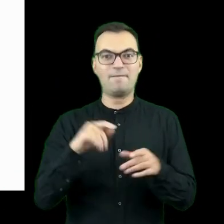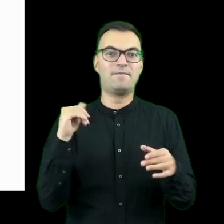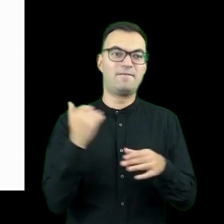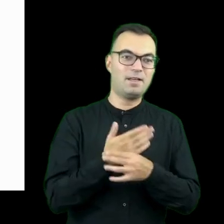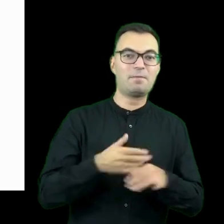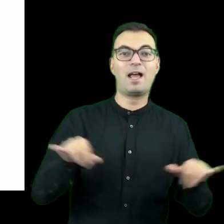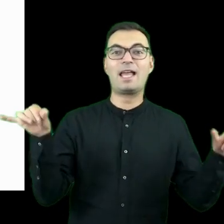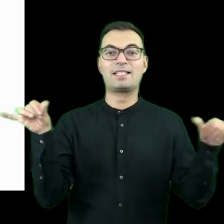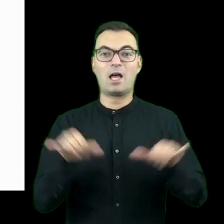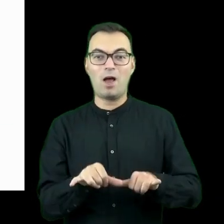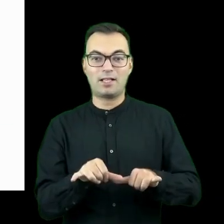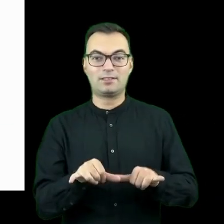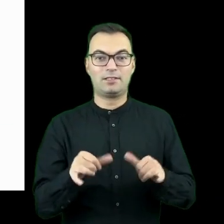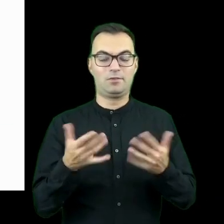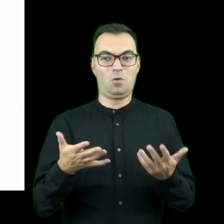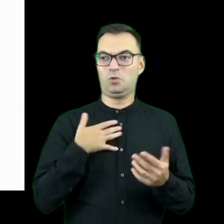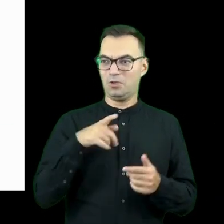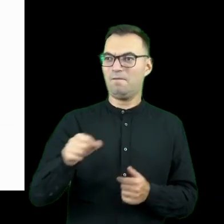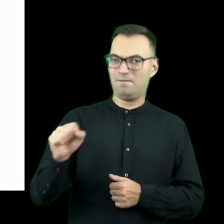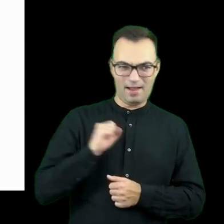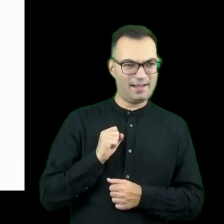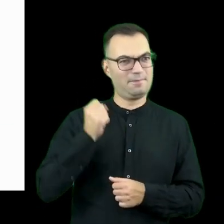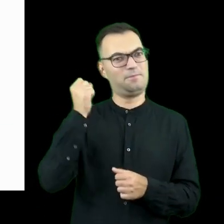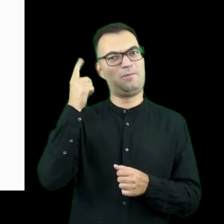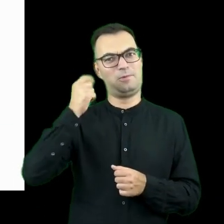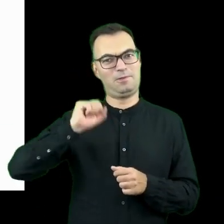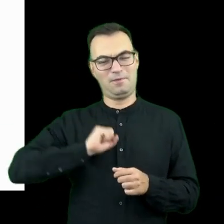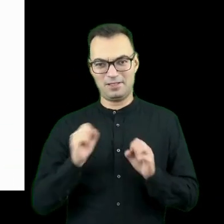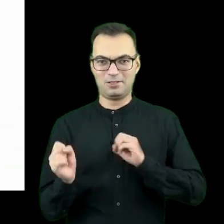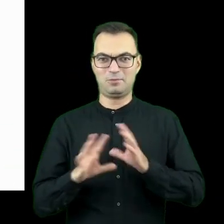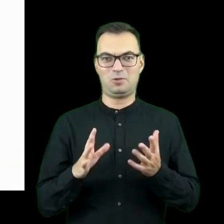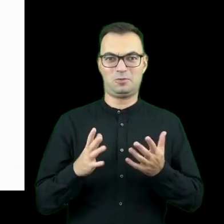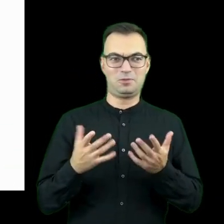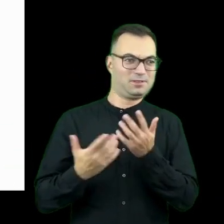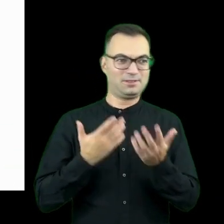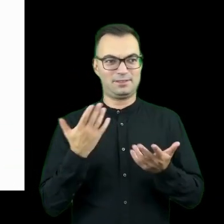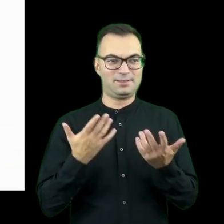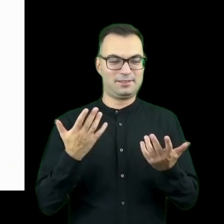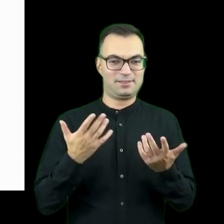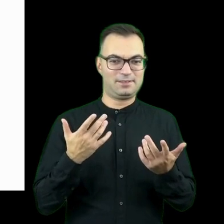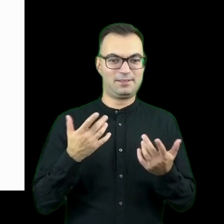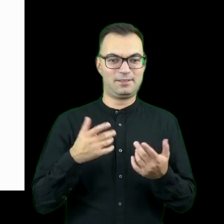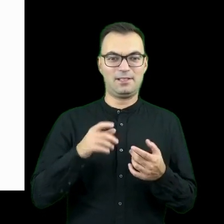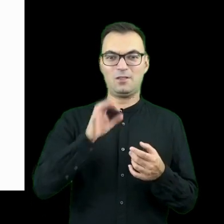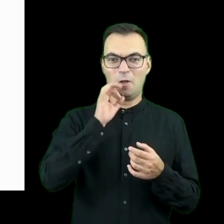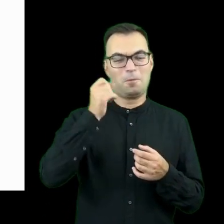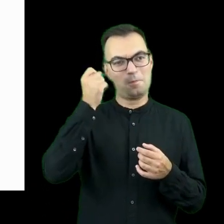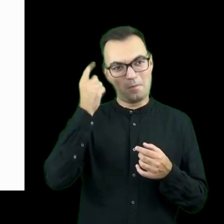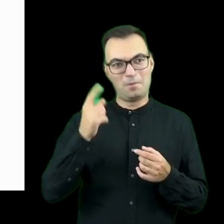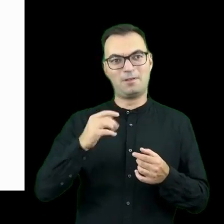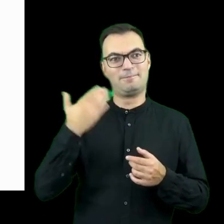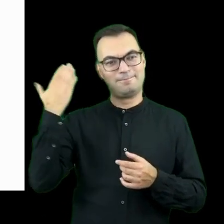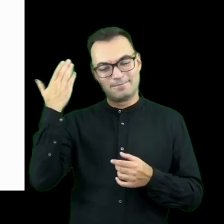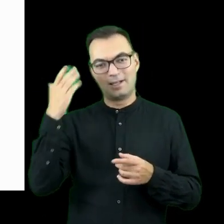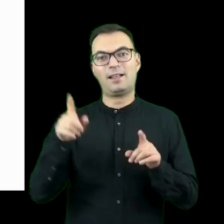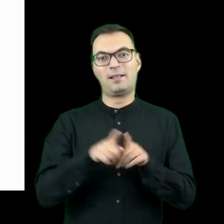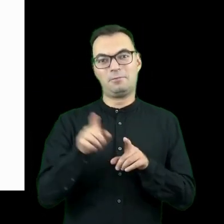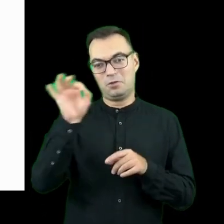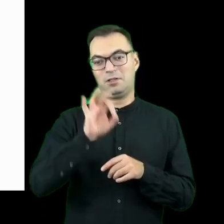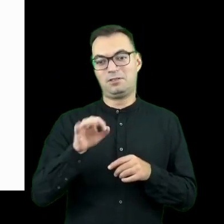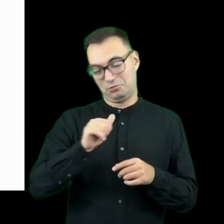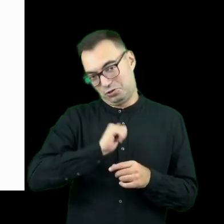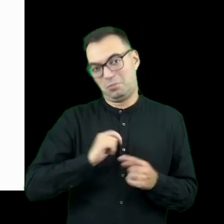firmy i lokale, które znały, że to jest atrakcyjny sposób na z jednej strony realizowanie jakiejś dobrej inicjatywy, a z drugiej strony na